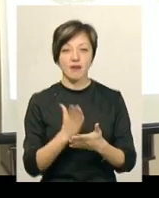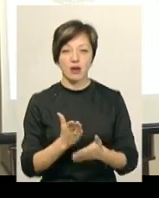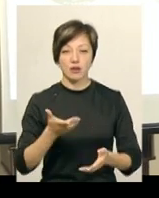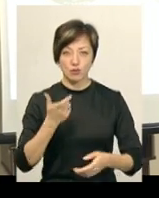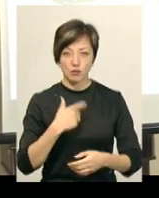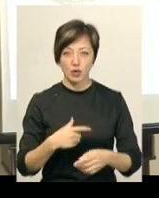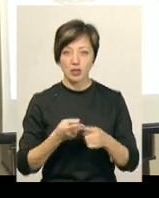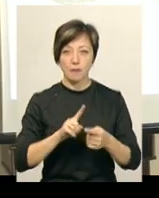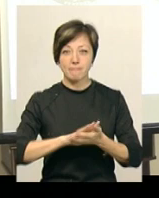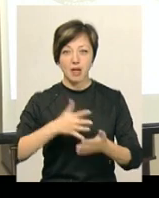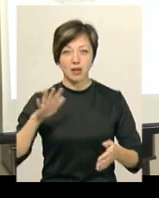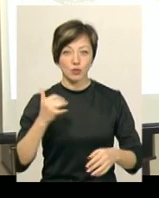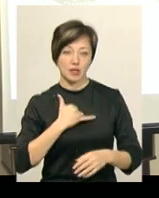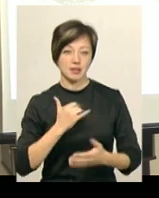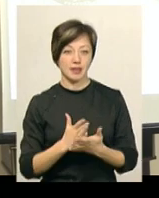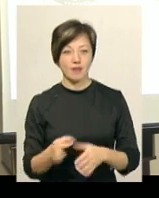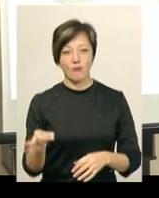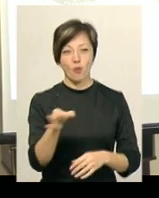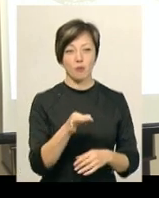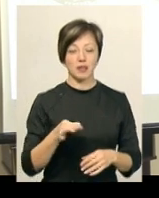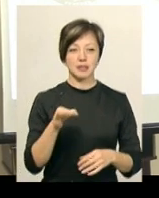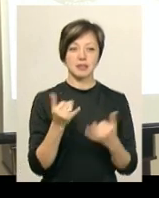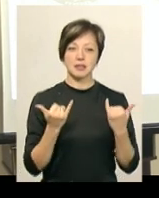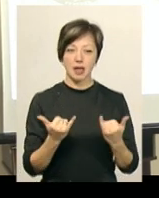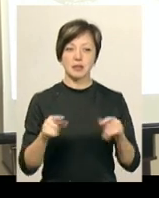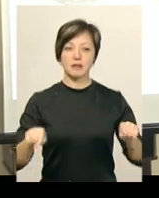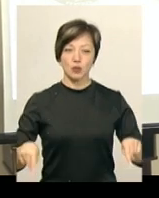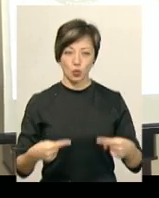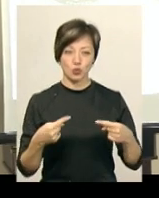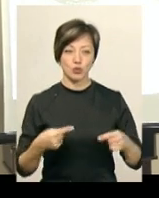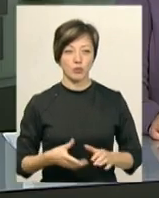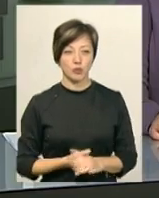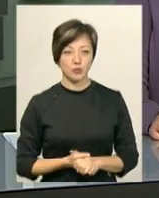дійсно ось ця перлинка, яка в нас є в області, яку ми зараз відроджуємо.